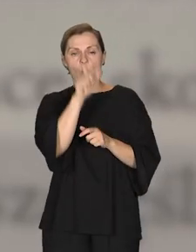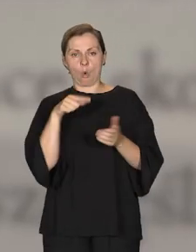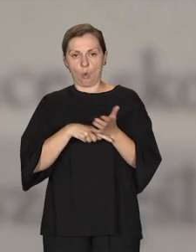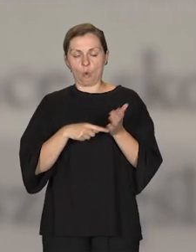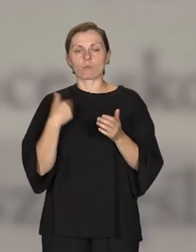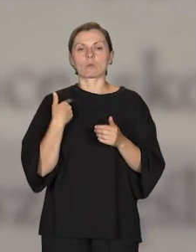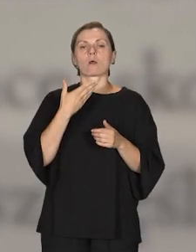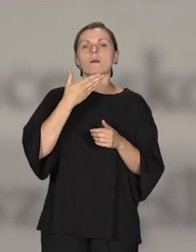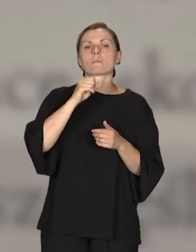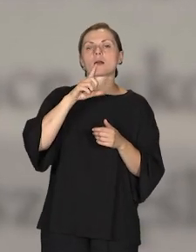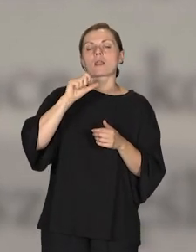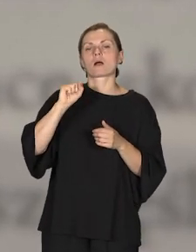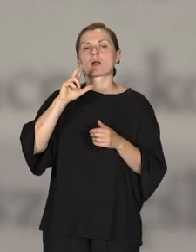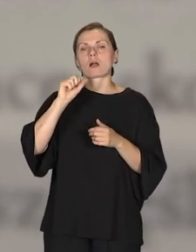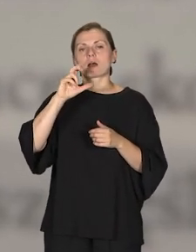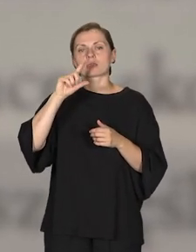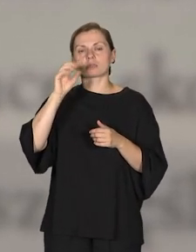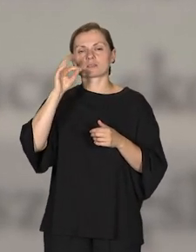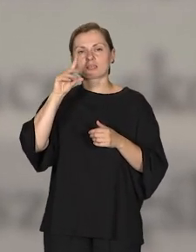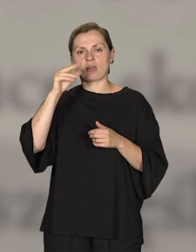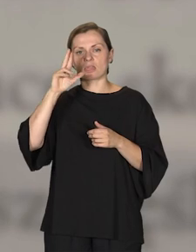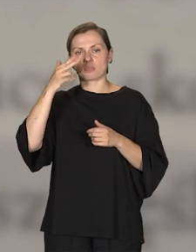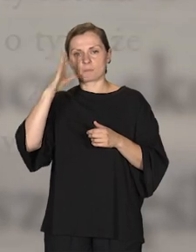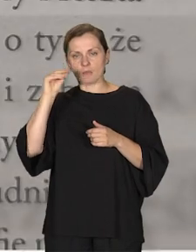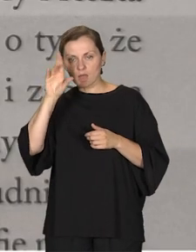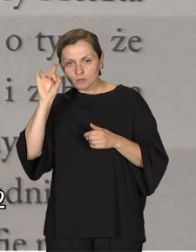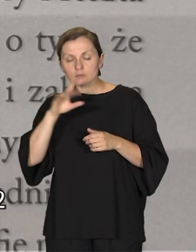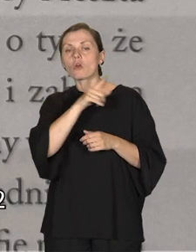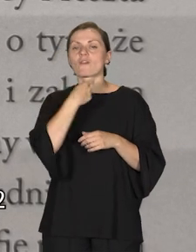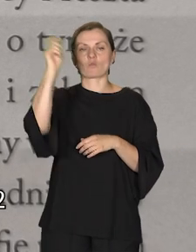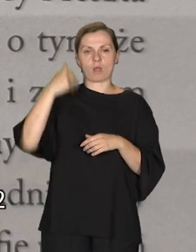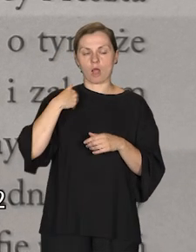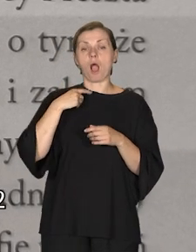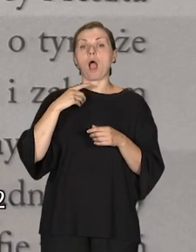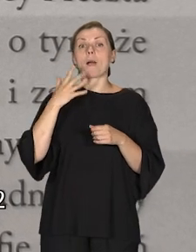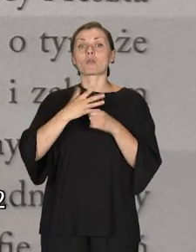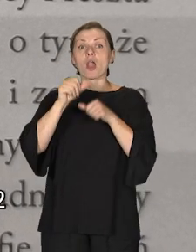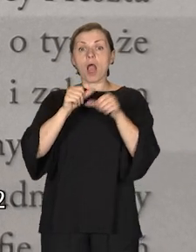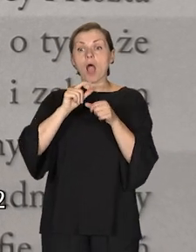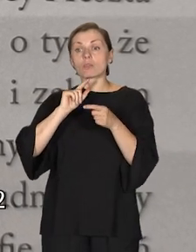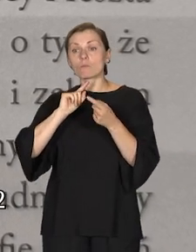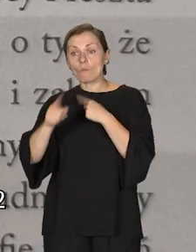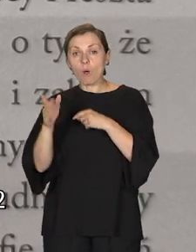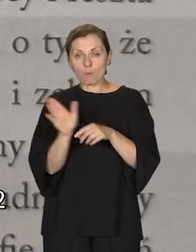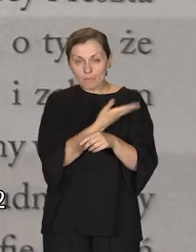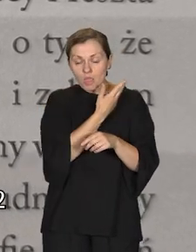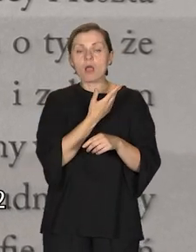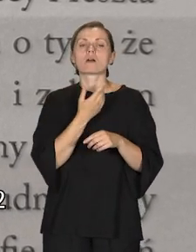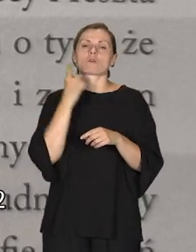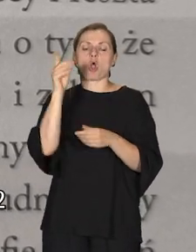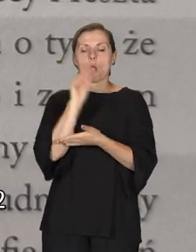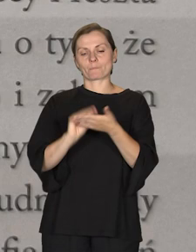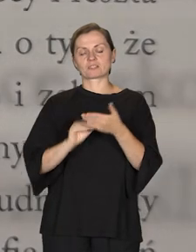przed zagładą jest Mala Katzenberg. Wyjechała do Wielkiej Brytanii i po 50 latach opisała Tarnogród